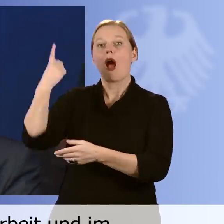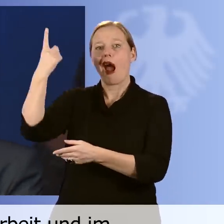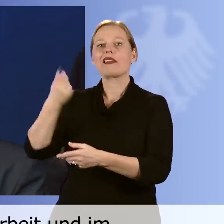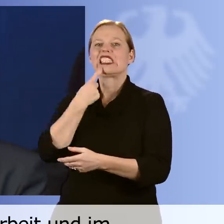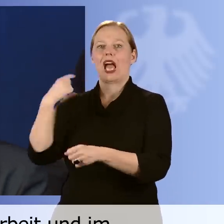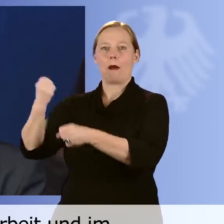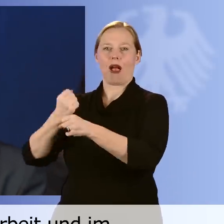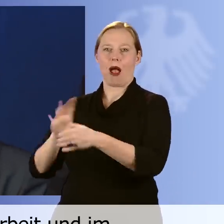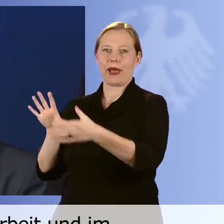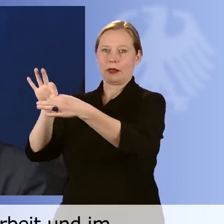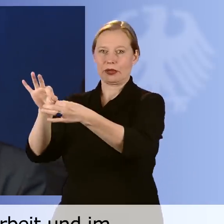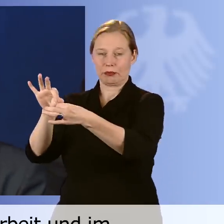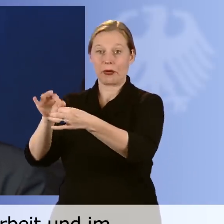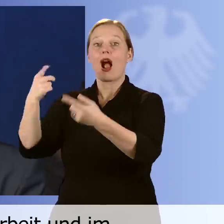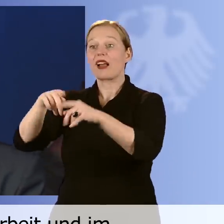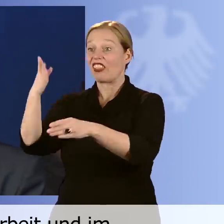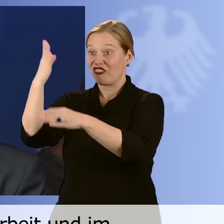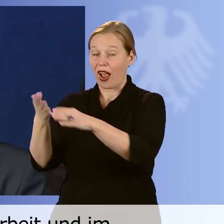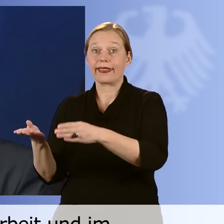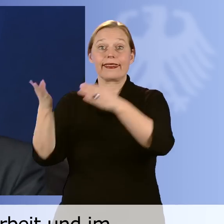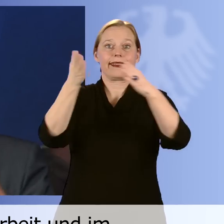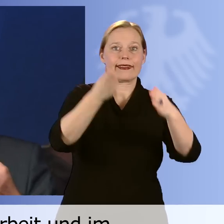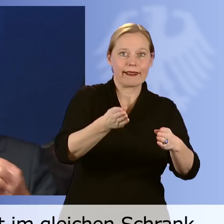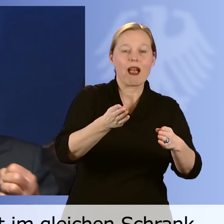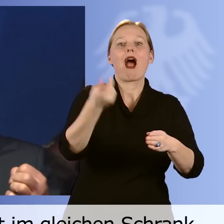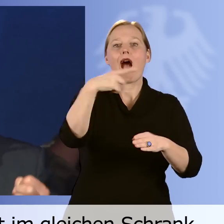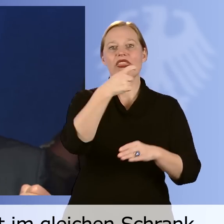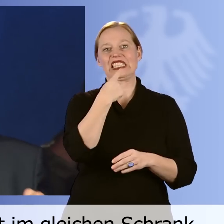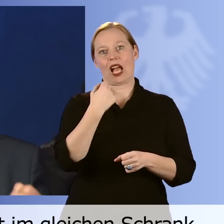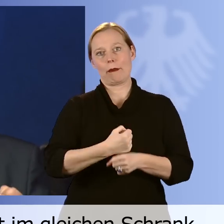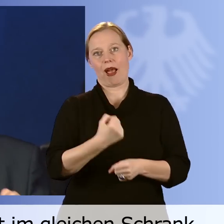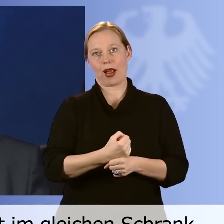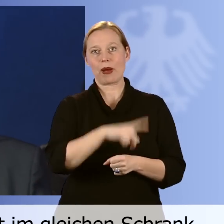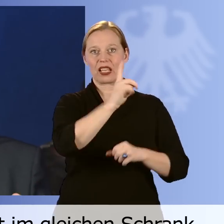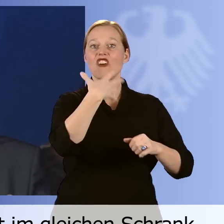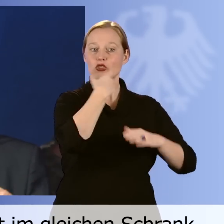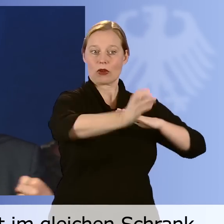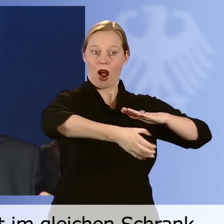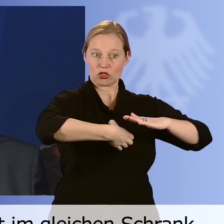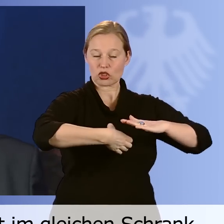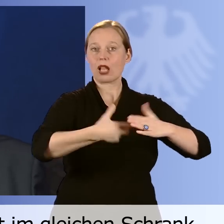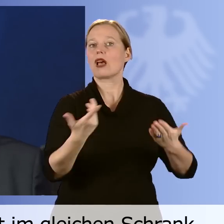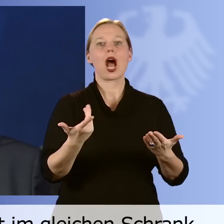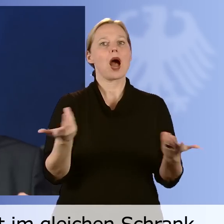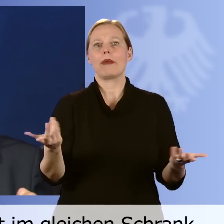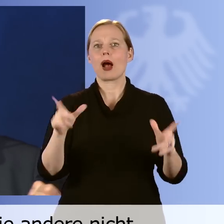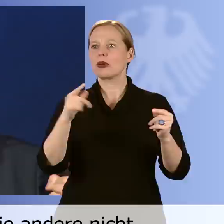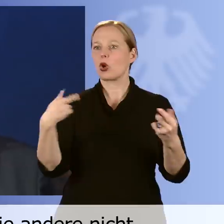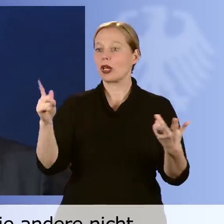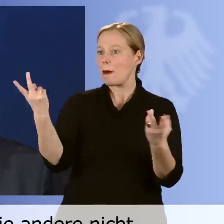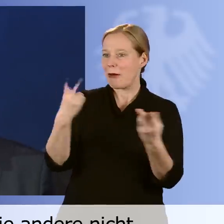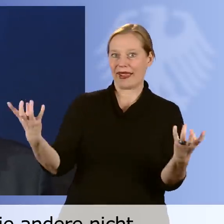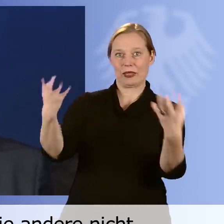Das ist in der Agentur verarbeitet im Integrationsamt die andere Schublade. Die beiden Schubladen sind wahrscheinlich nicht im gleichen Schrank, wahrscheinlich nicht mal im gleichen Raum.